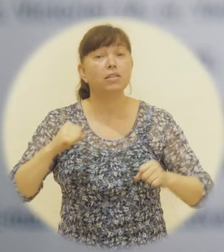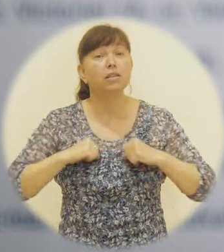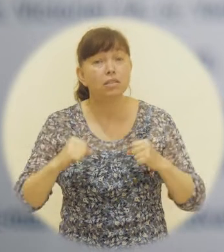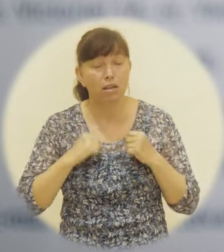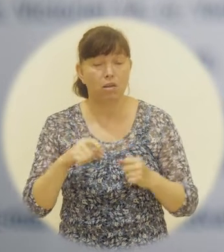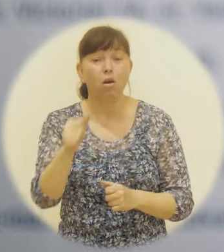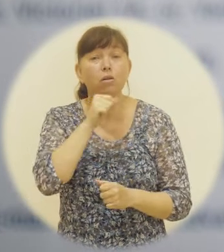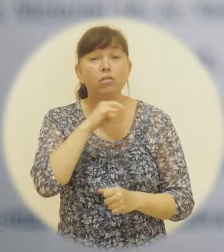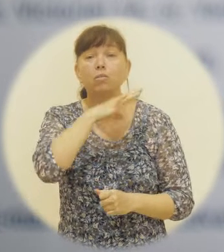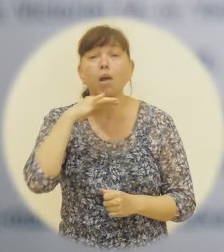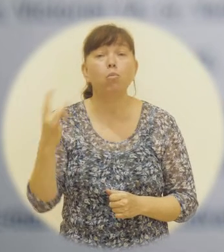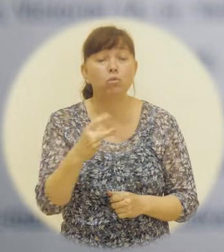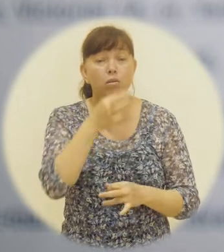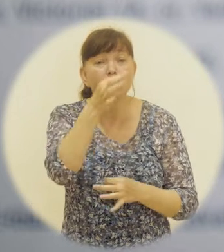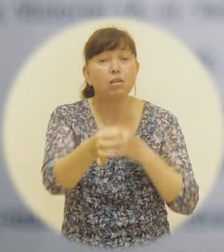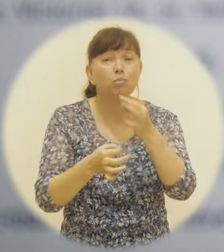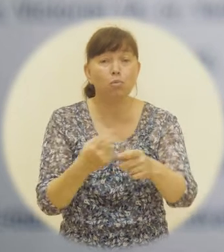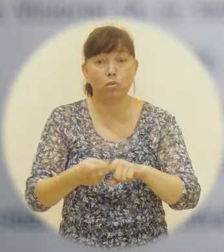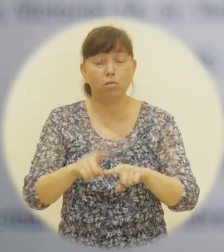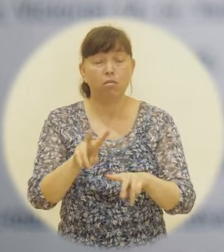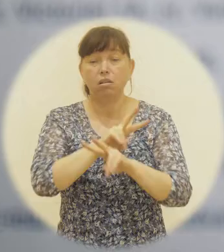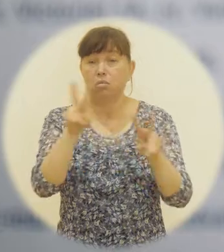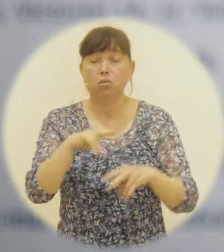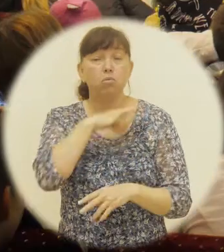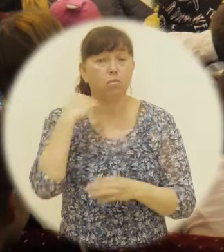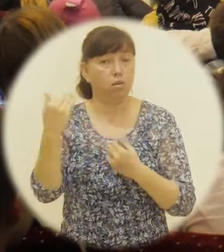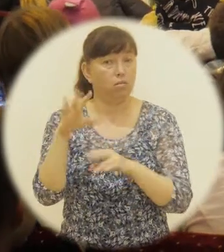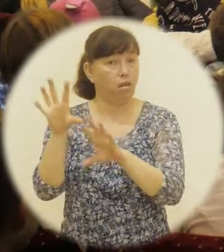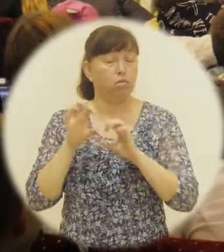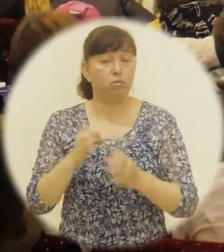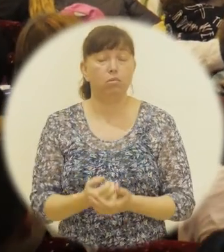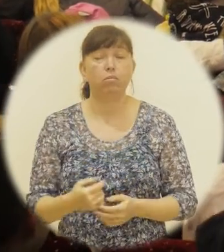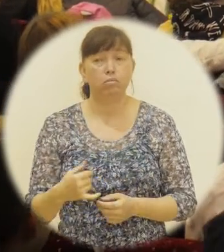și el încerca de mai multe ori să spună aceasta, dar nimeni nu l-a ascultat.